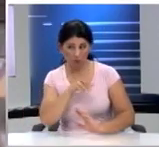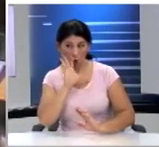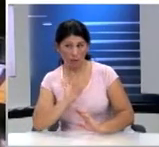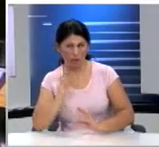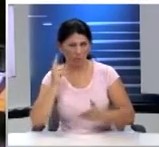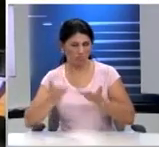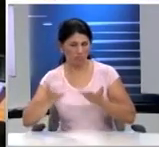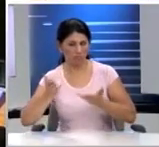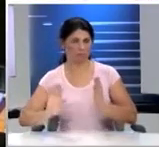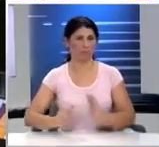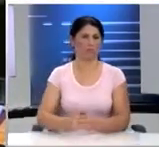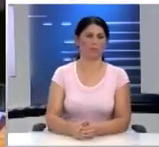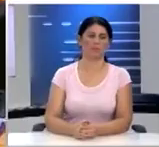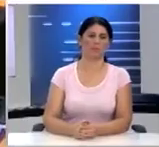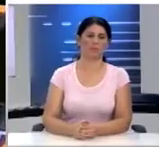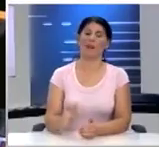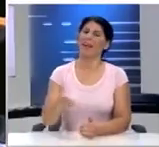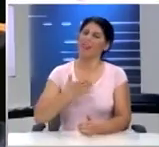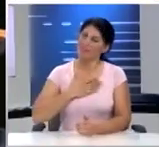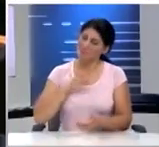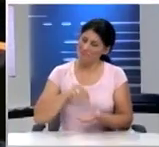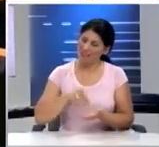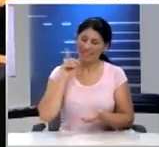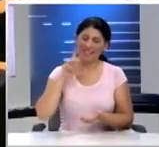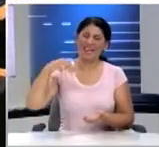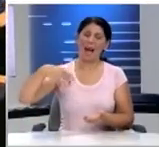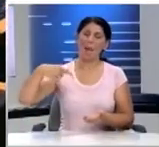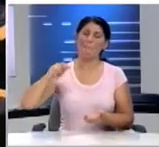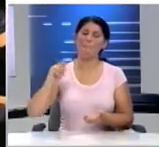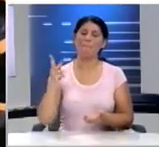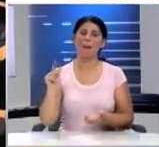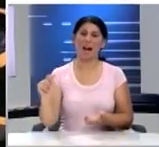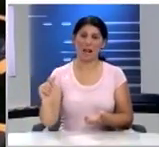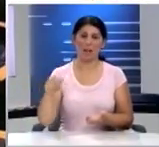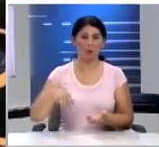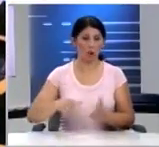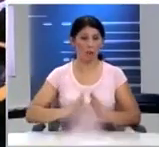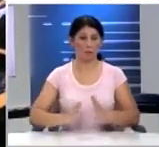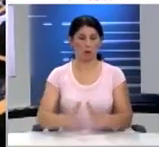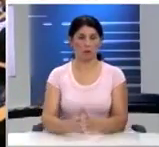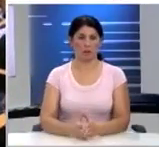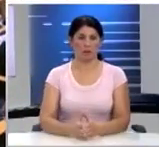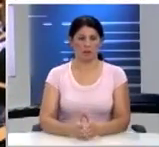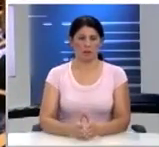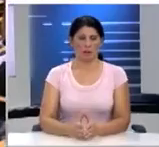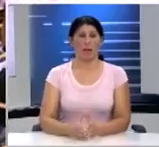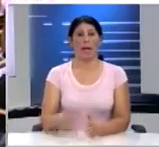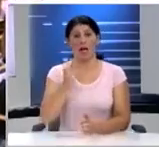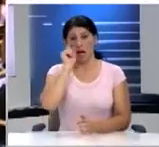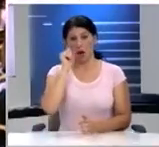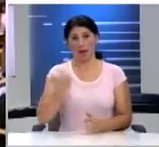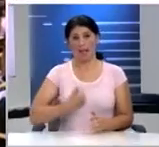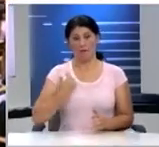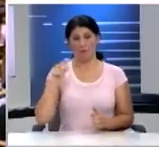Ας πάμε τώρα αφού ευχαριστήσουμε και πάλι την κυρία Μπάκα ας πάμε στον έφηβο